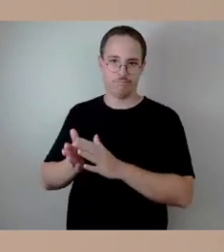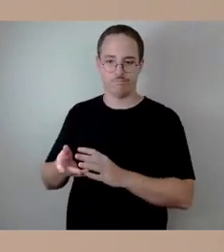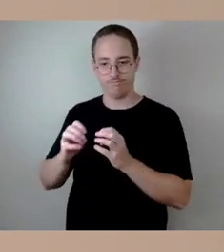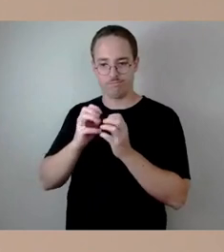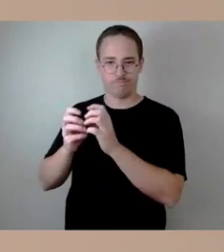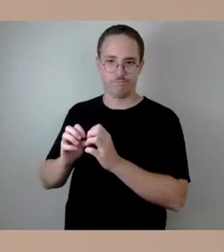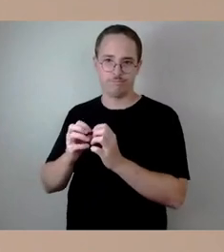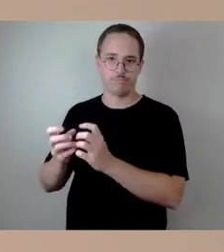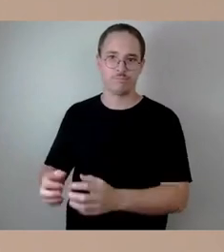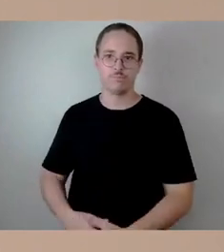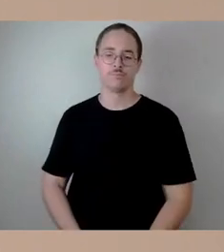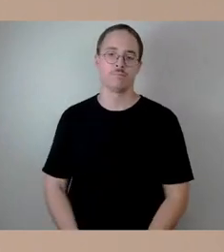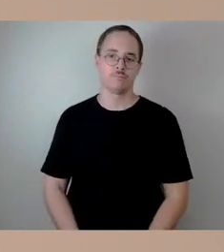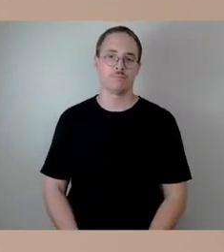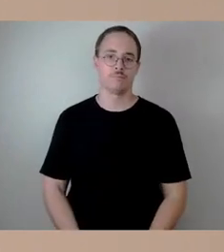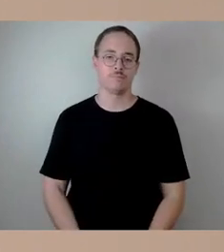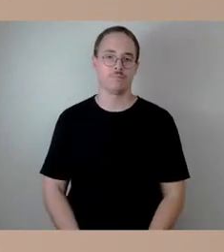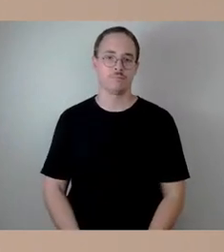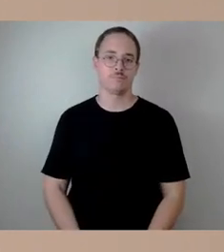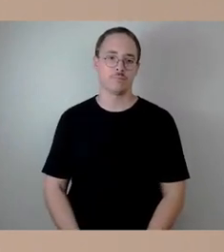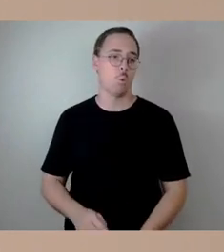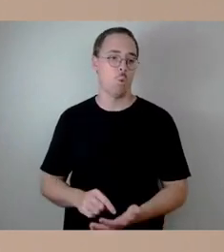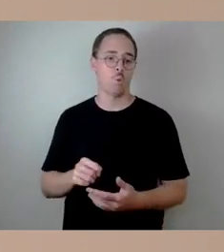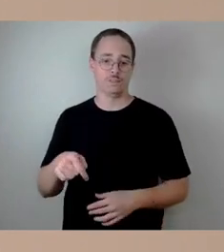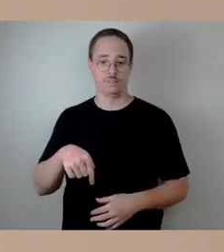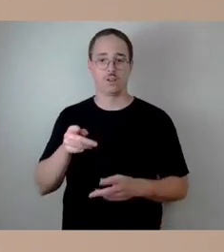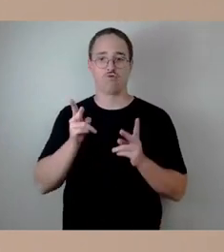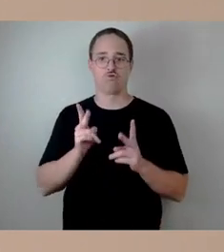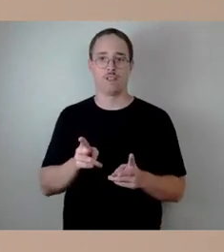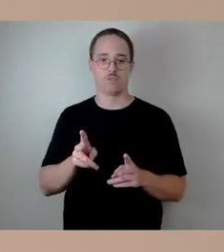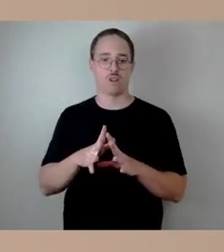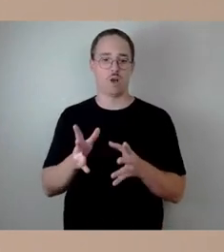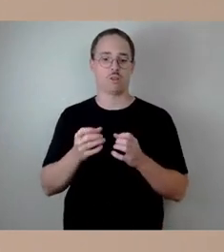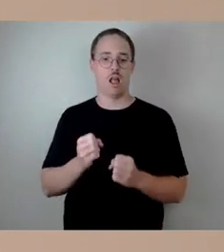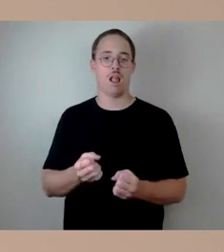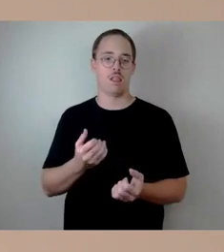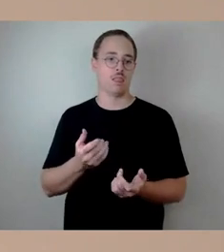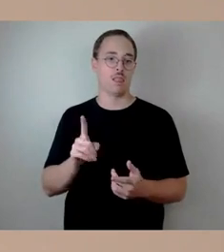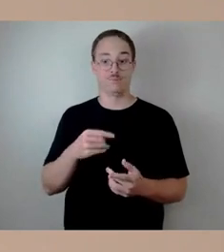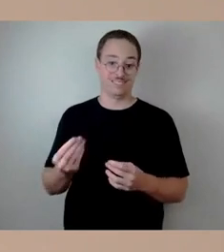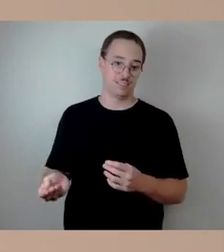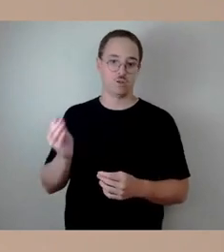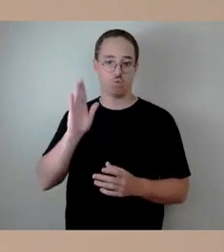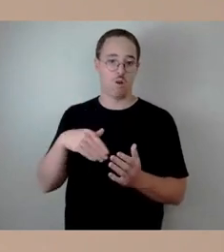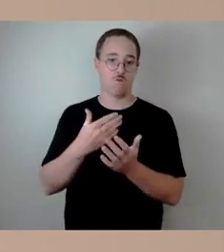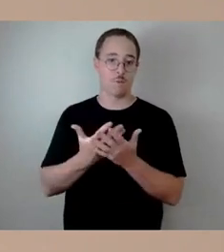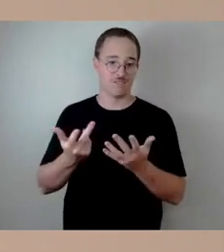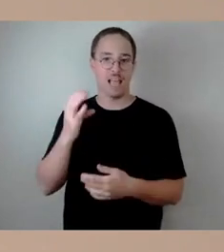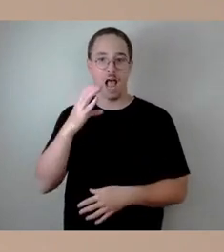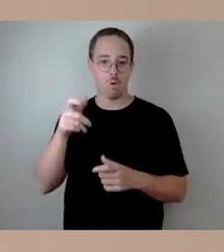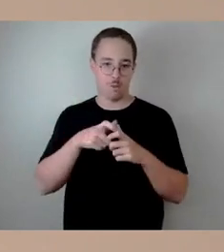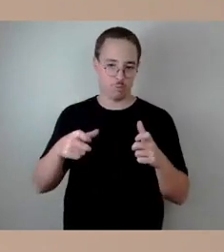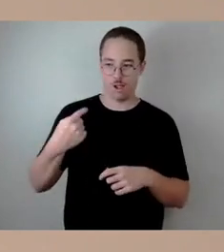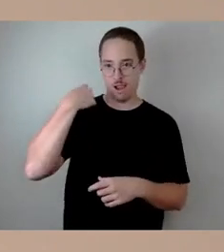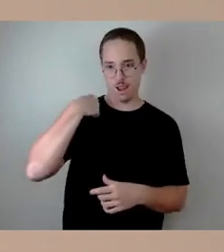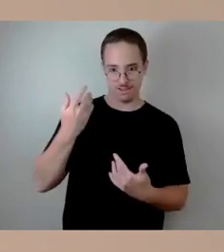aus dem städtischen Haushalt mit der Aufgabe, die sich ja sozusagen seit dem 11. September noch zusätzlich ergeben hat, nicht zu bewältigen sein. Bei